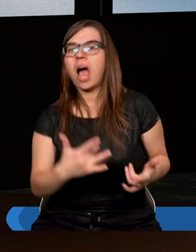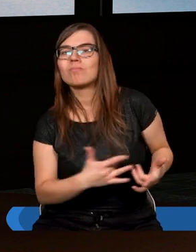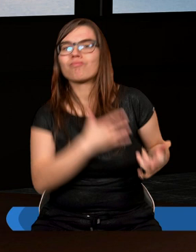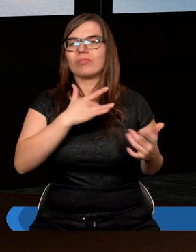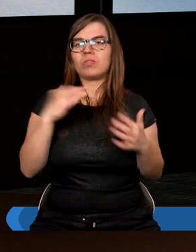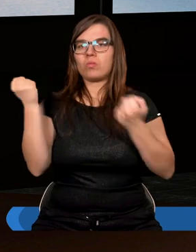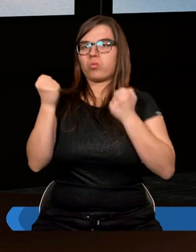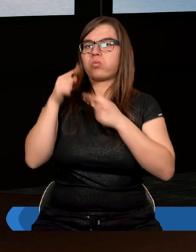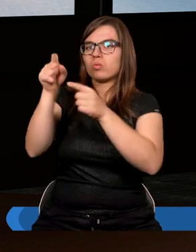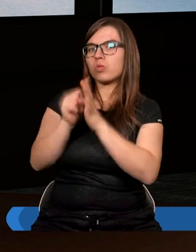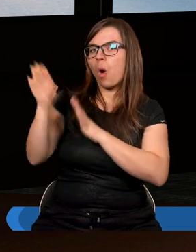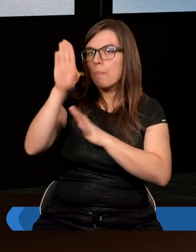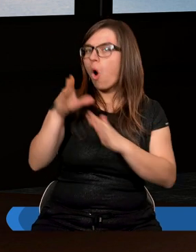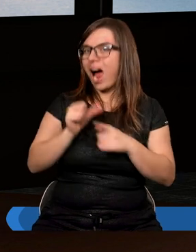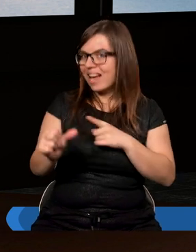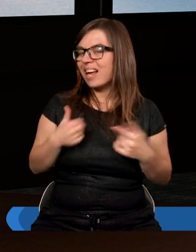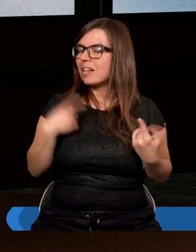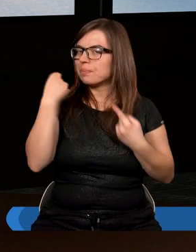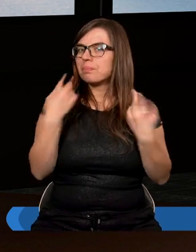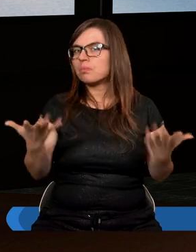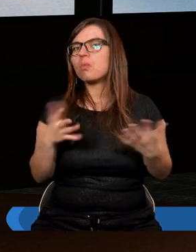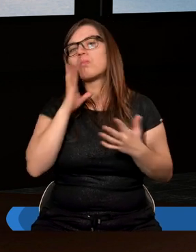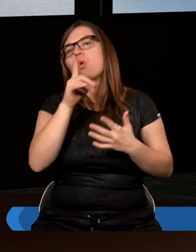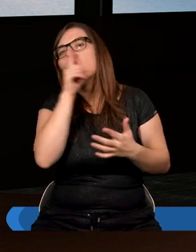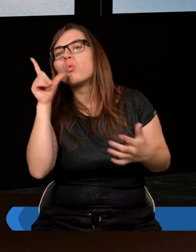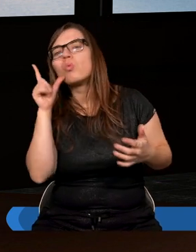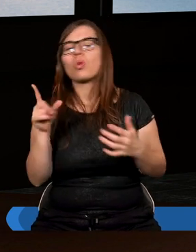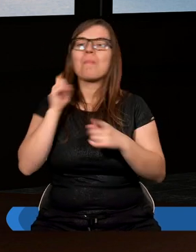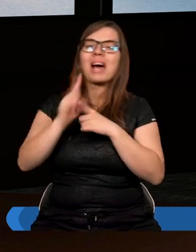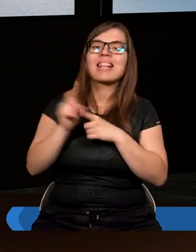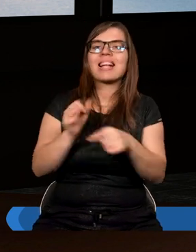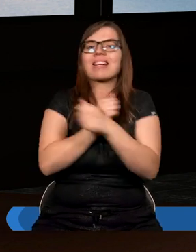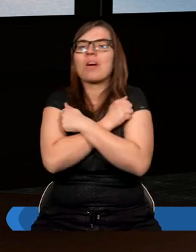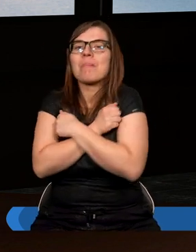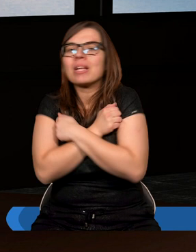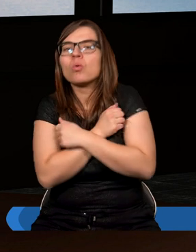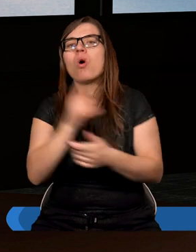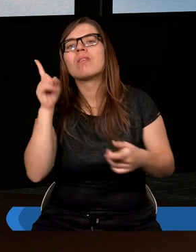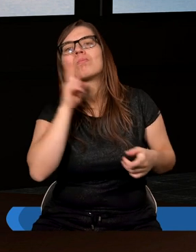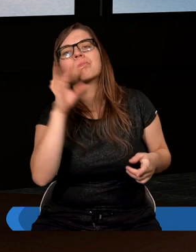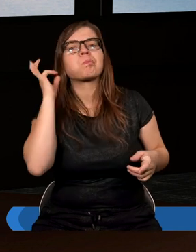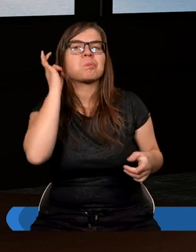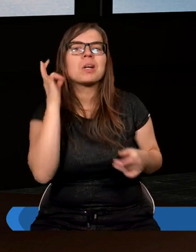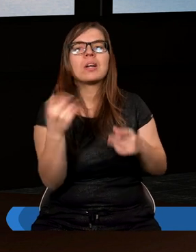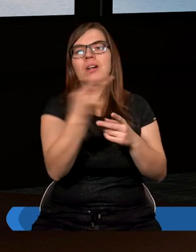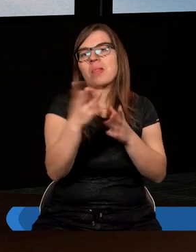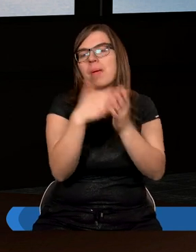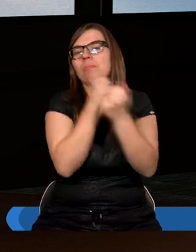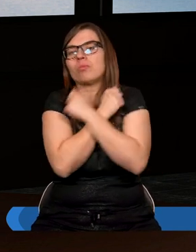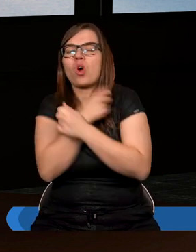taką ludzką, partnerską miłość. Jak dziewczyna z chłopakiem są w sobie zakochani, to oni praktycznie